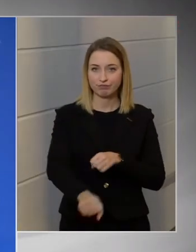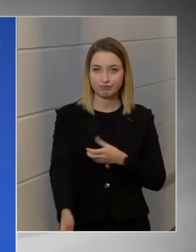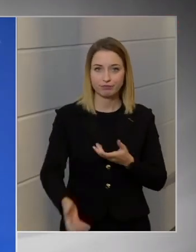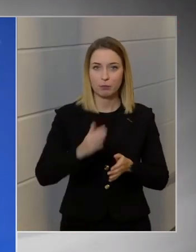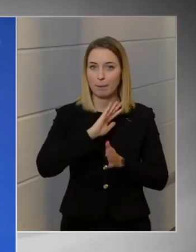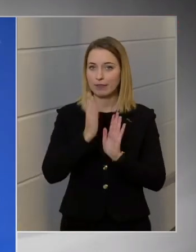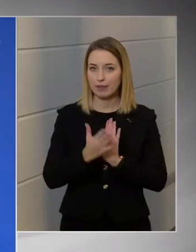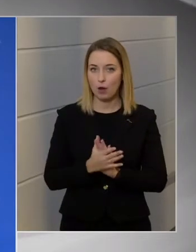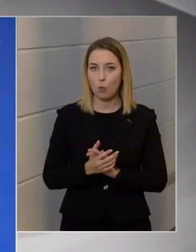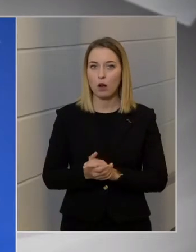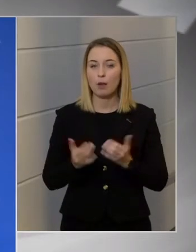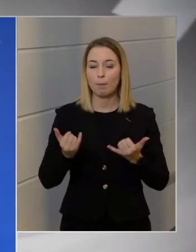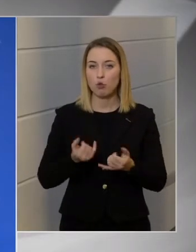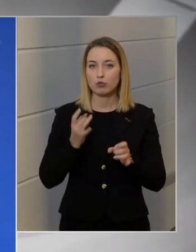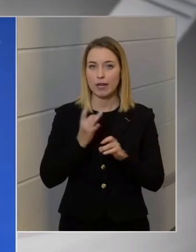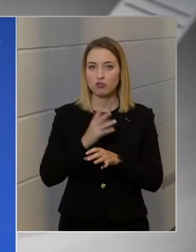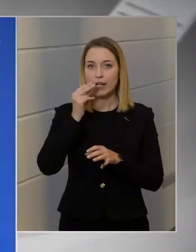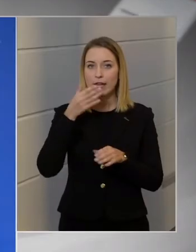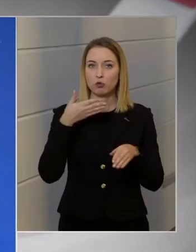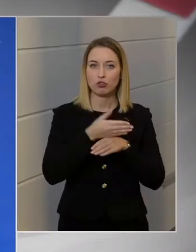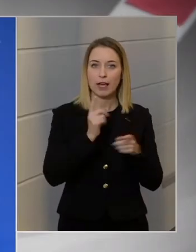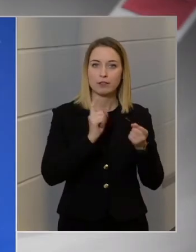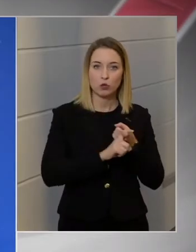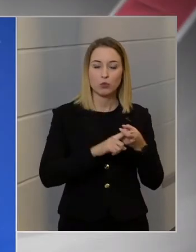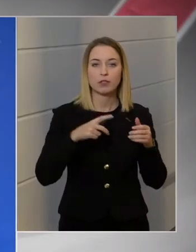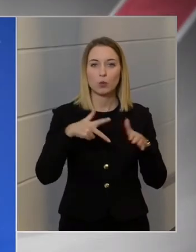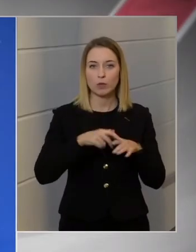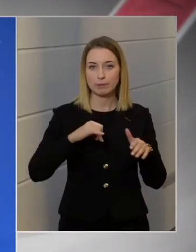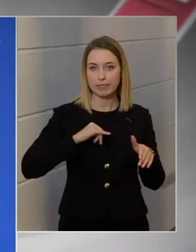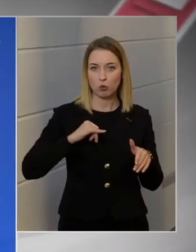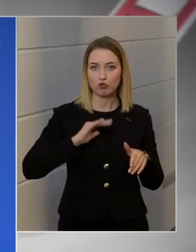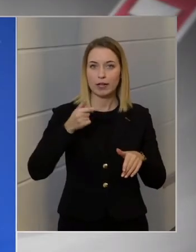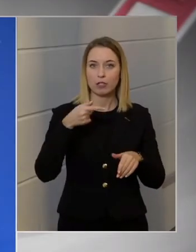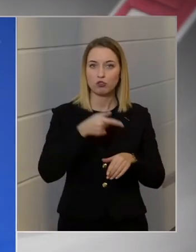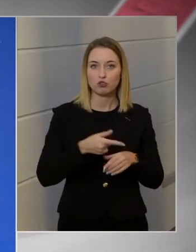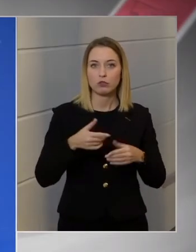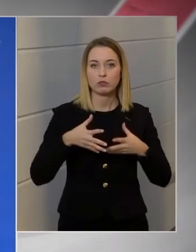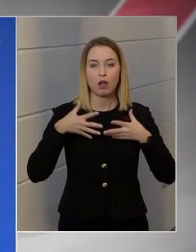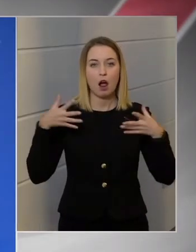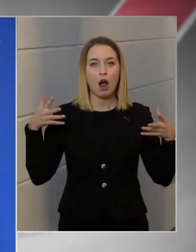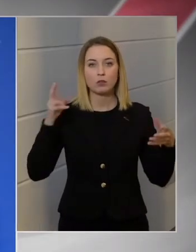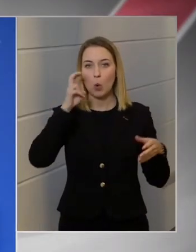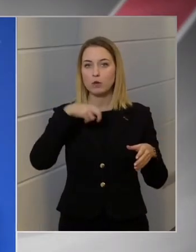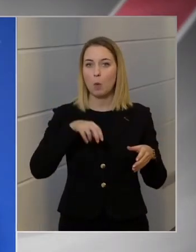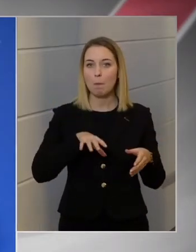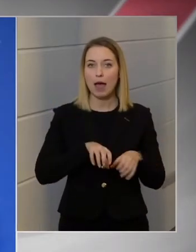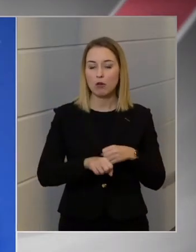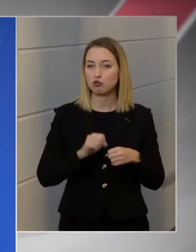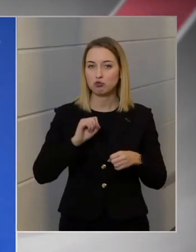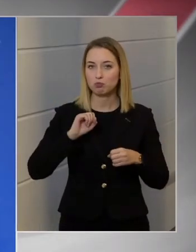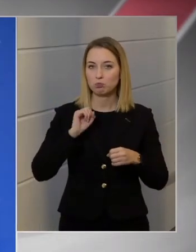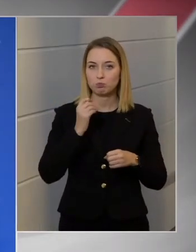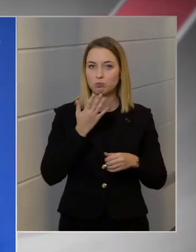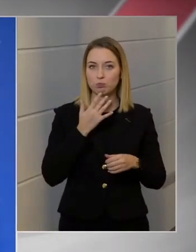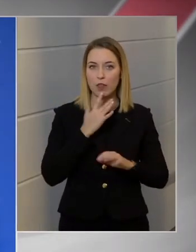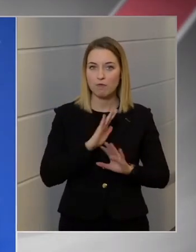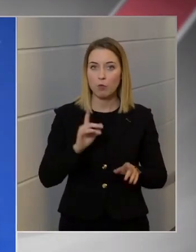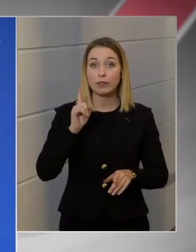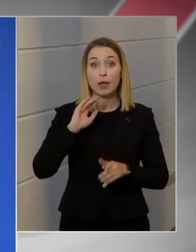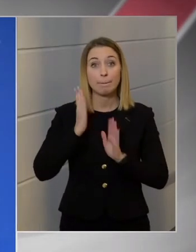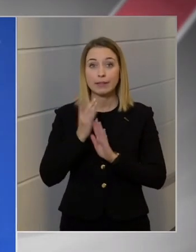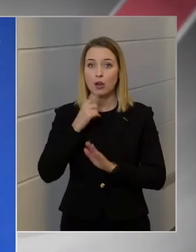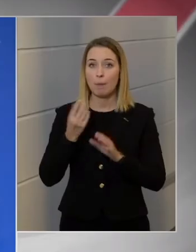a közbiztonság az a rendőrséghez tartozik, és azért ebben olyan jelentős romlás nem következő a Budapesten, de minden, ami a főváros